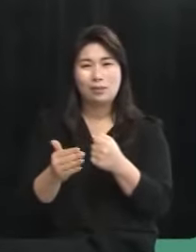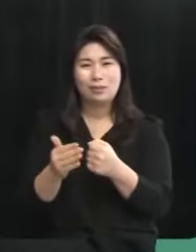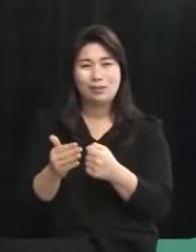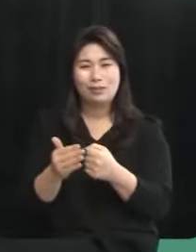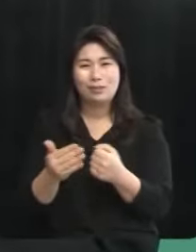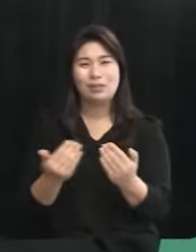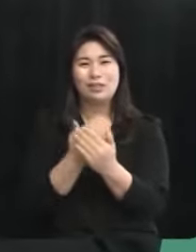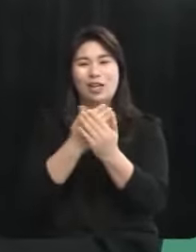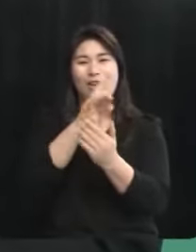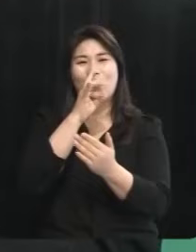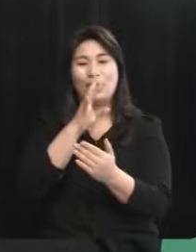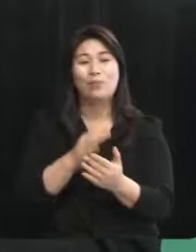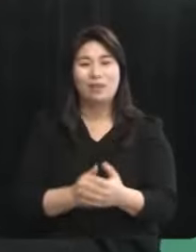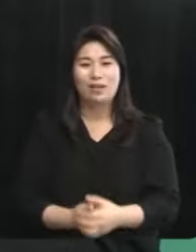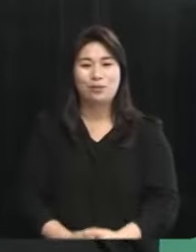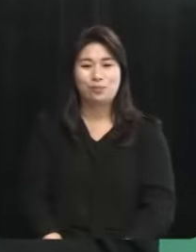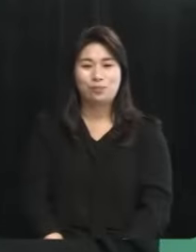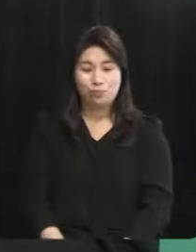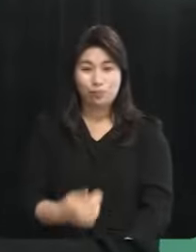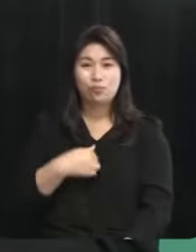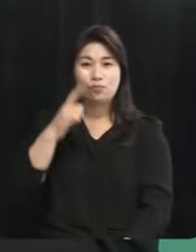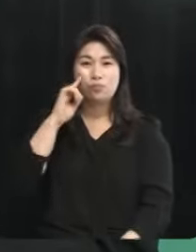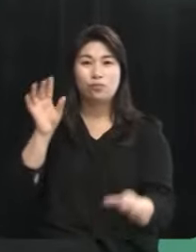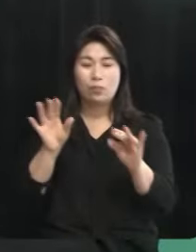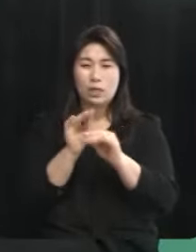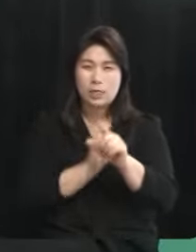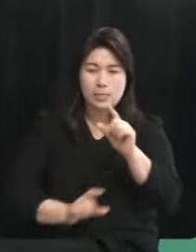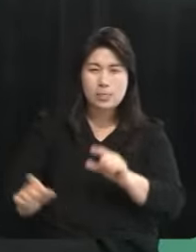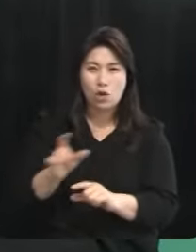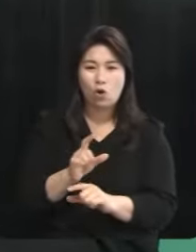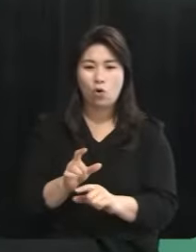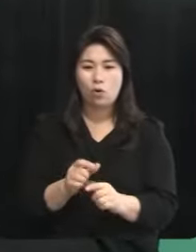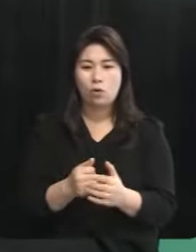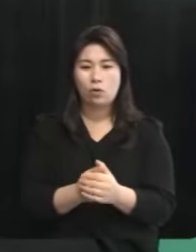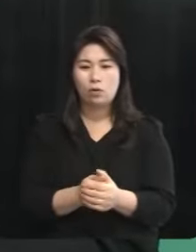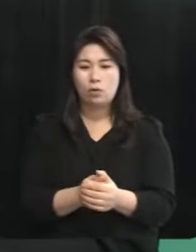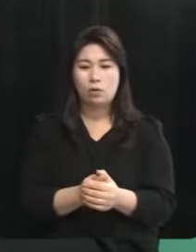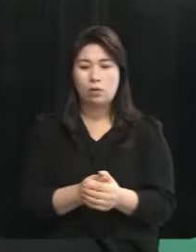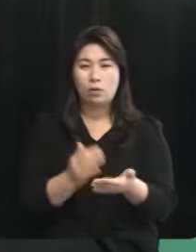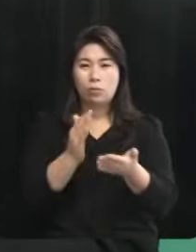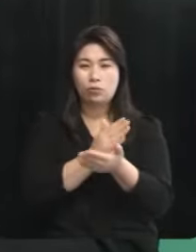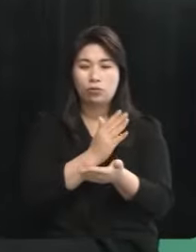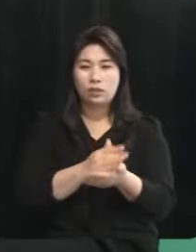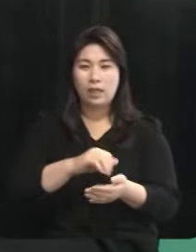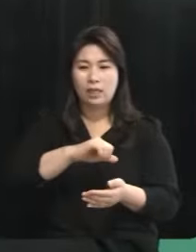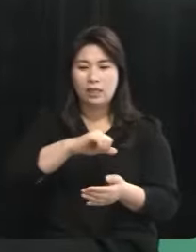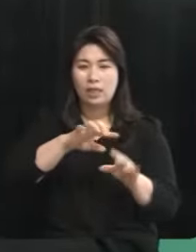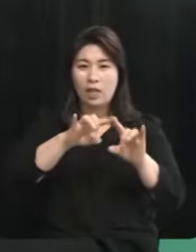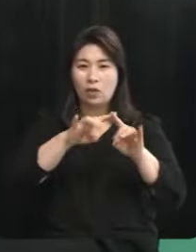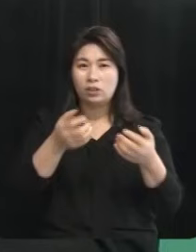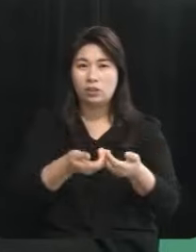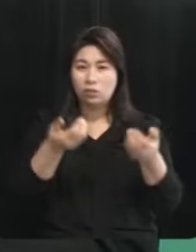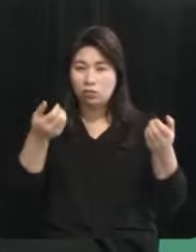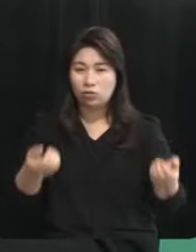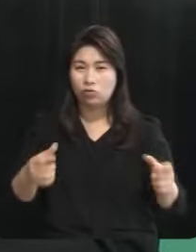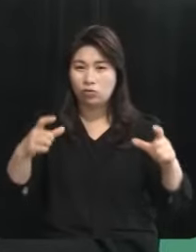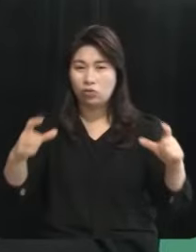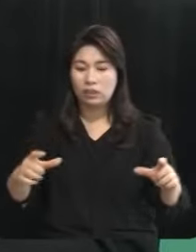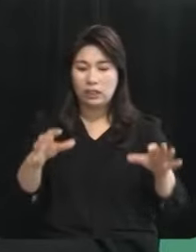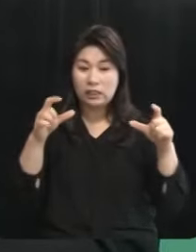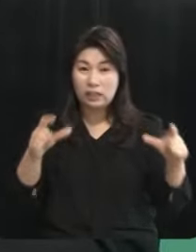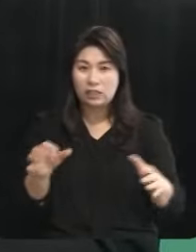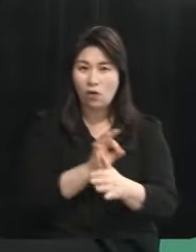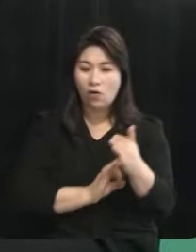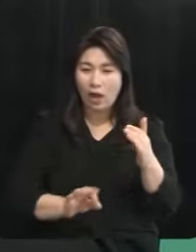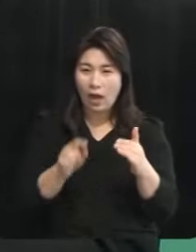없는 거죠 알겠습니다 저도 동의합니다 저는 거기다 더 나아가서 분산 에너지 특구를 지정해서 지역 내에서 전력 거래가 가능하게 하고